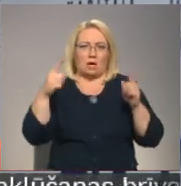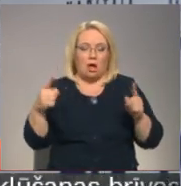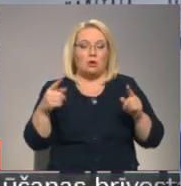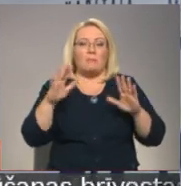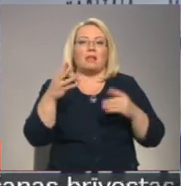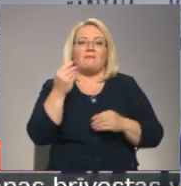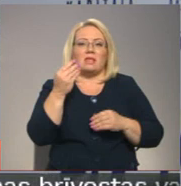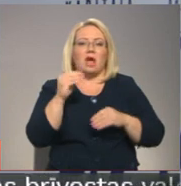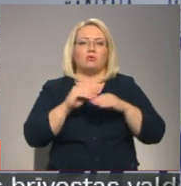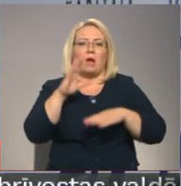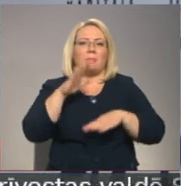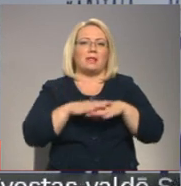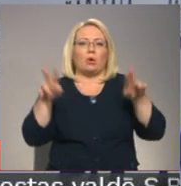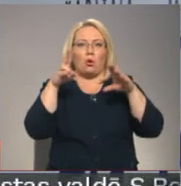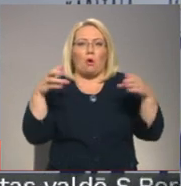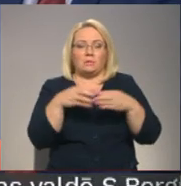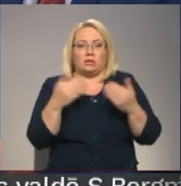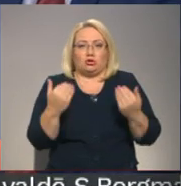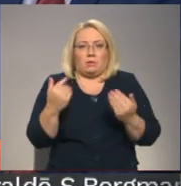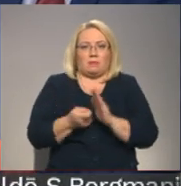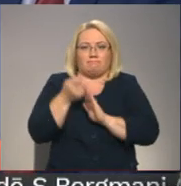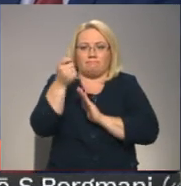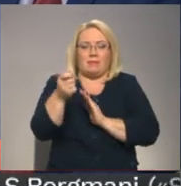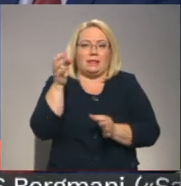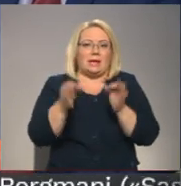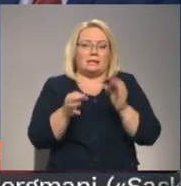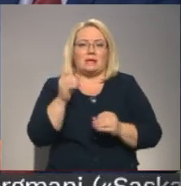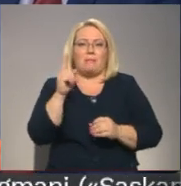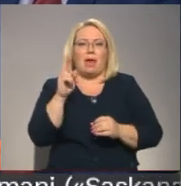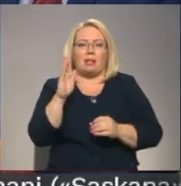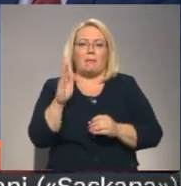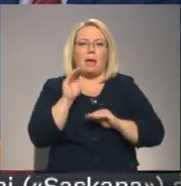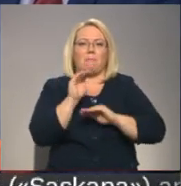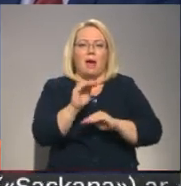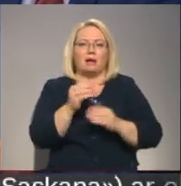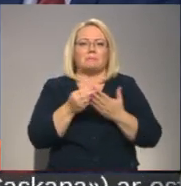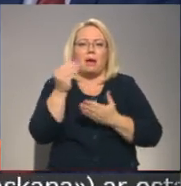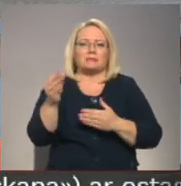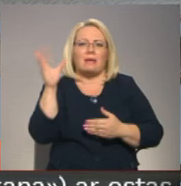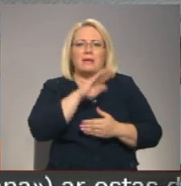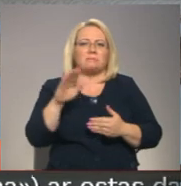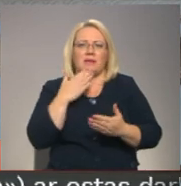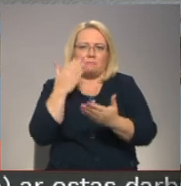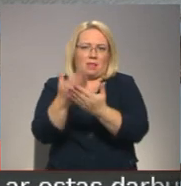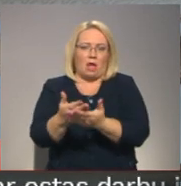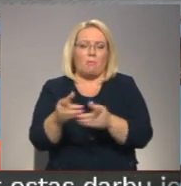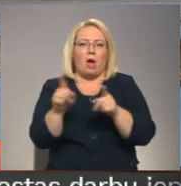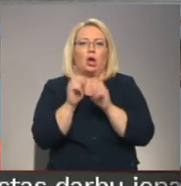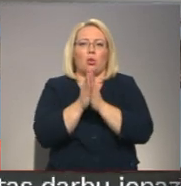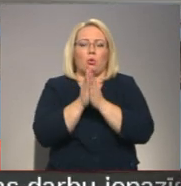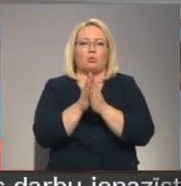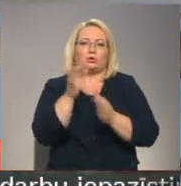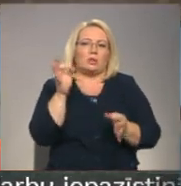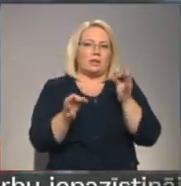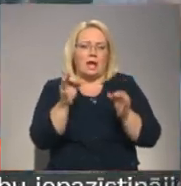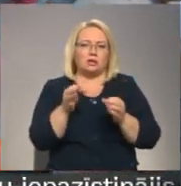Finanšu un kapitāla tirgus komisija šodien iesniegusi tiesā PNB bankas maksātnespējas pieteikumu, kā arī lūgusi tiesu lemt par